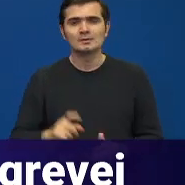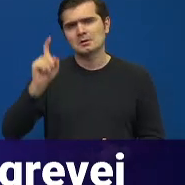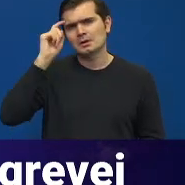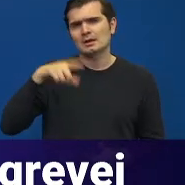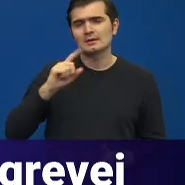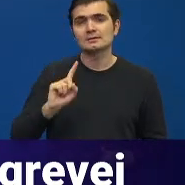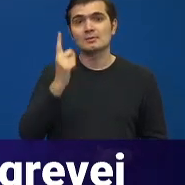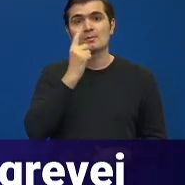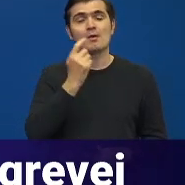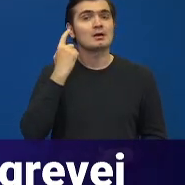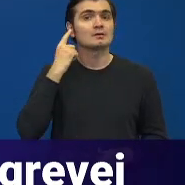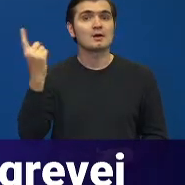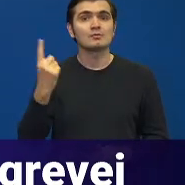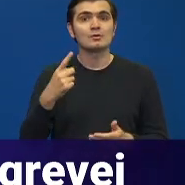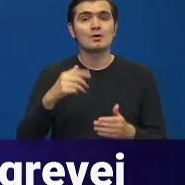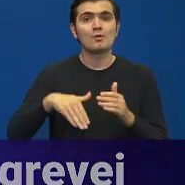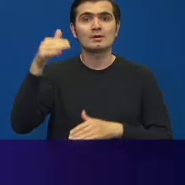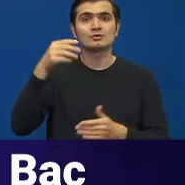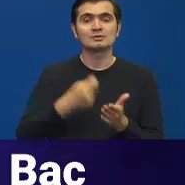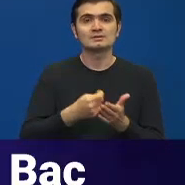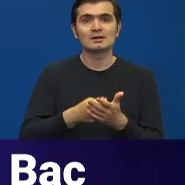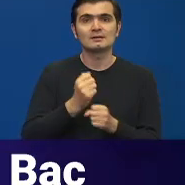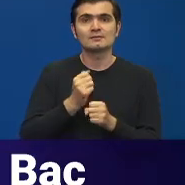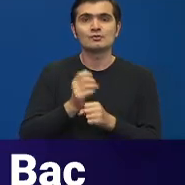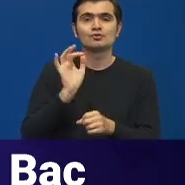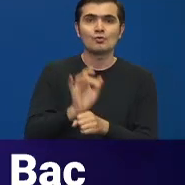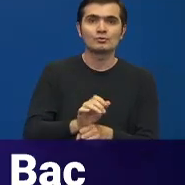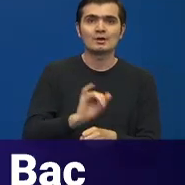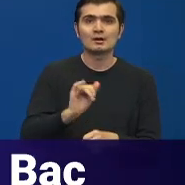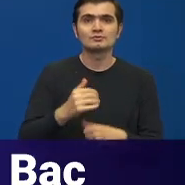când aud că o creștere salarială se face împotriva celui care se acordă.